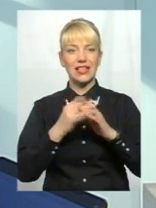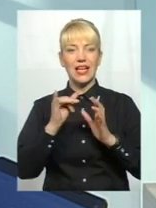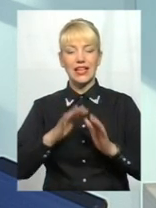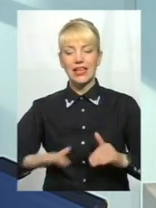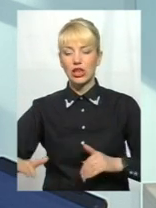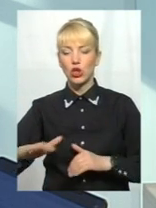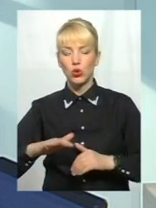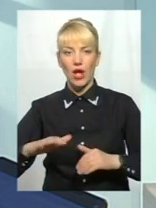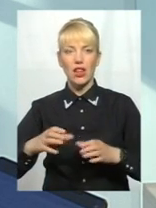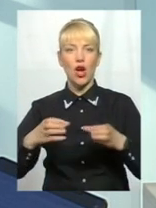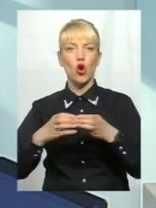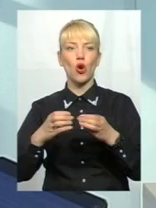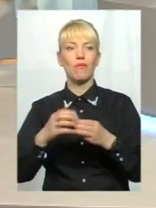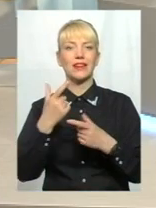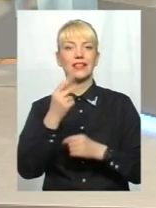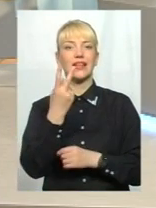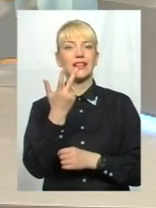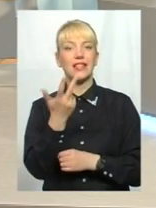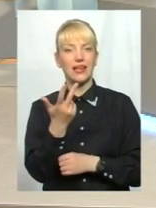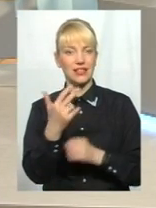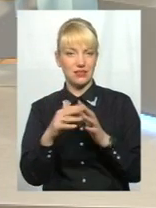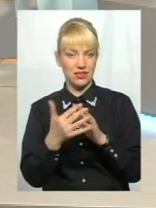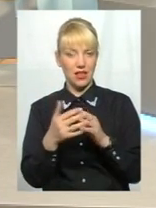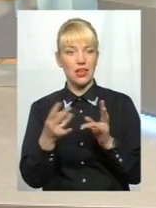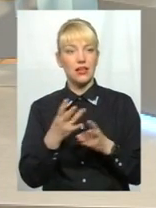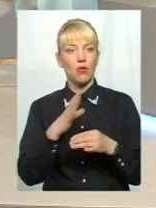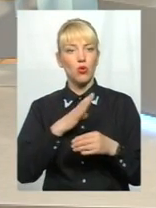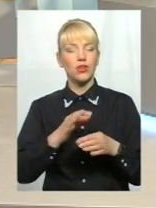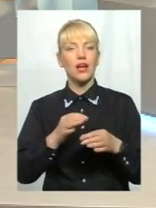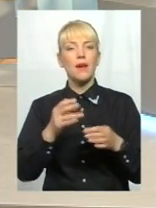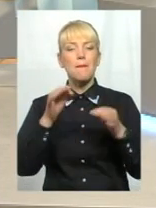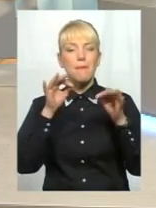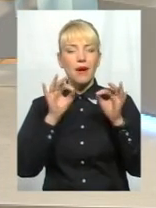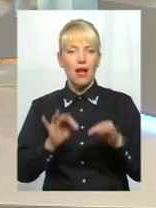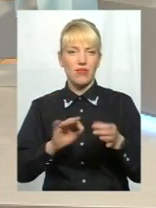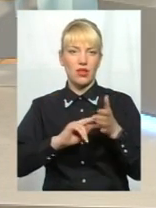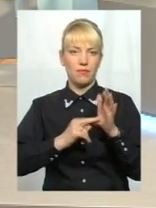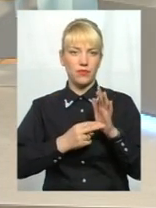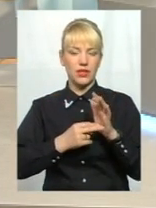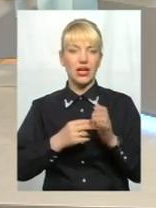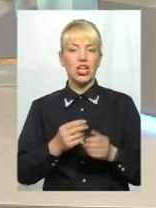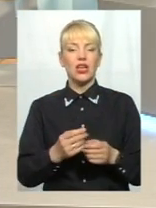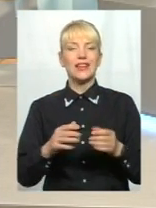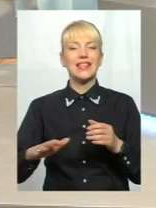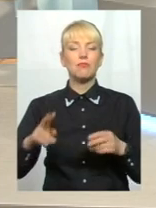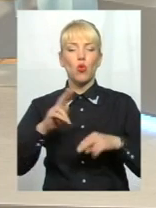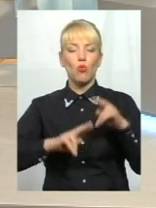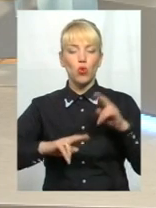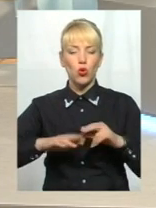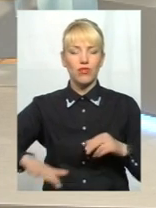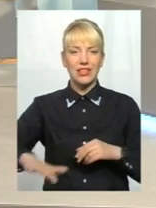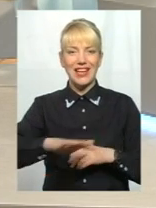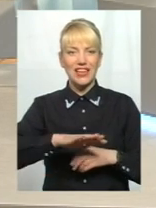де, наприклад, три села. Тобто це може бути чітка, зрозуміла логіка побудови територіальної громади. Наприклад, чисельності, території,